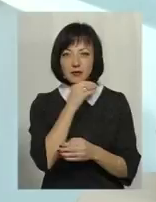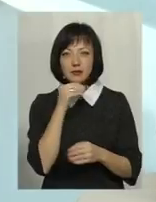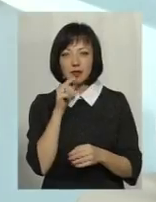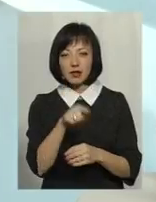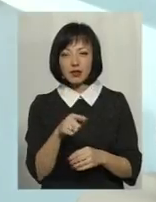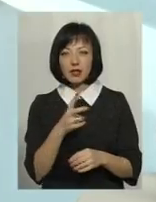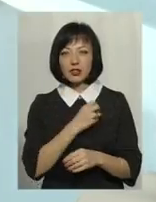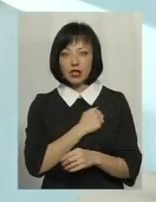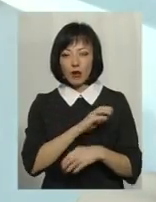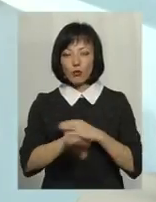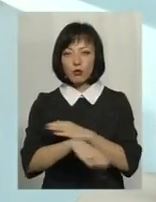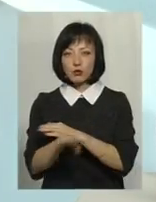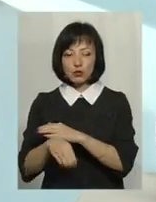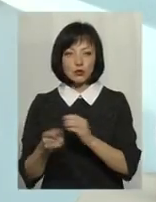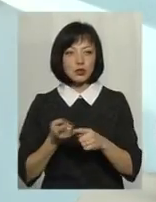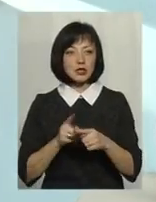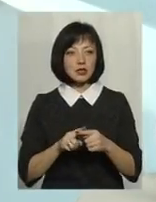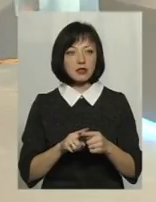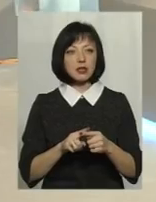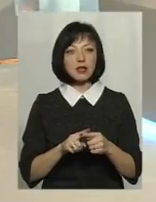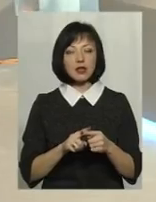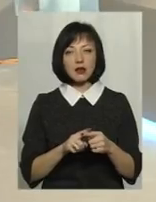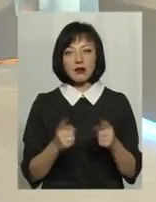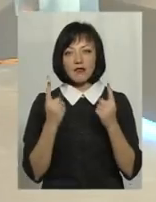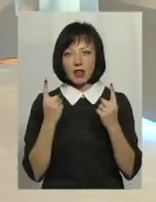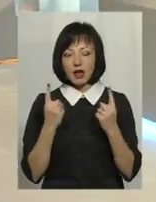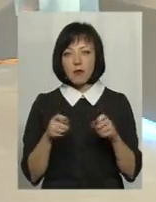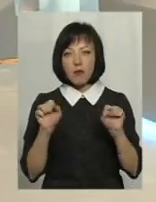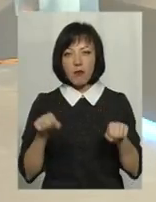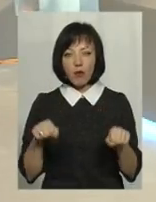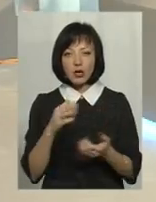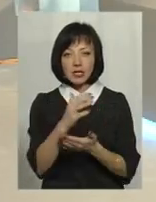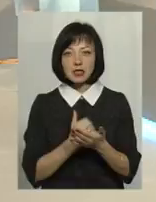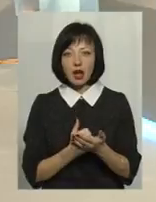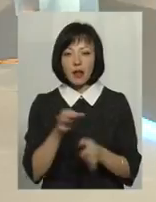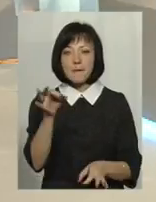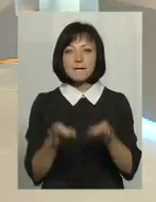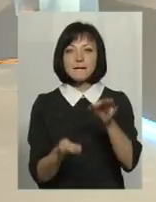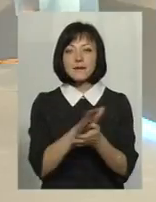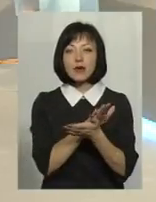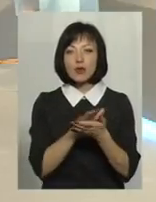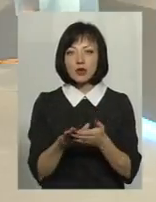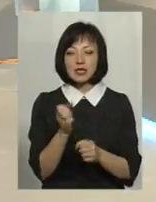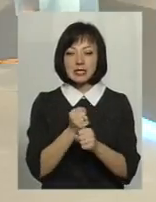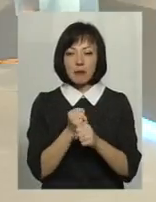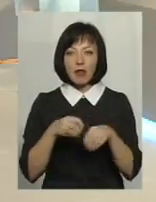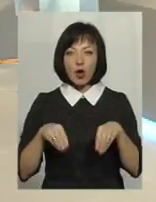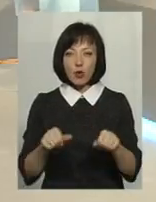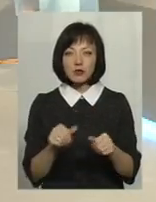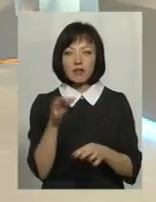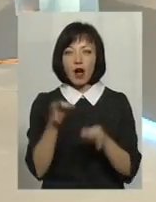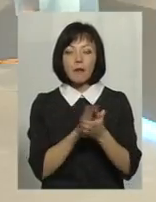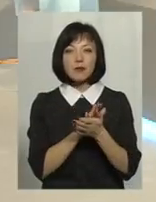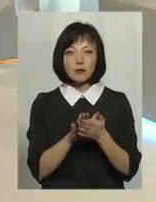на як вони ще, на жаль, і пустують, то це все, надзвичайно, є великим потенціалом саме органічної землороста і органічної